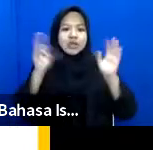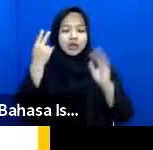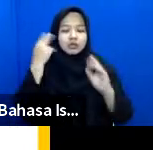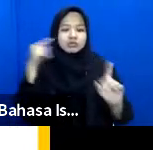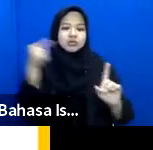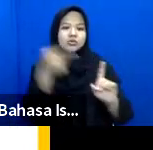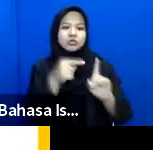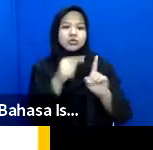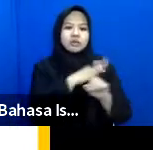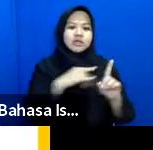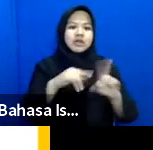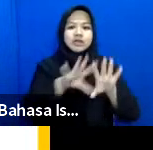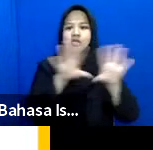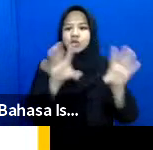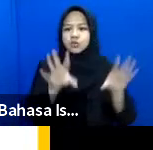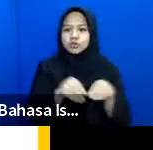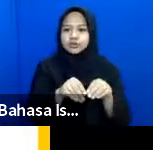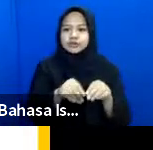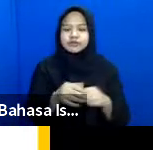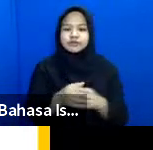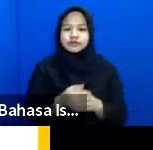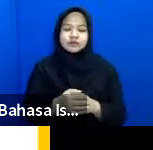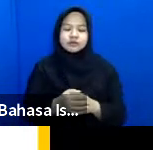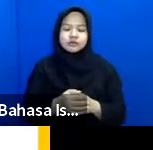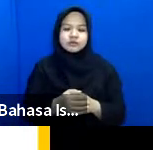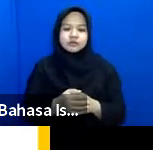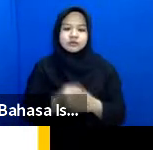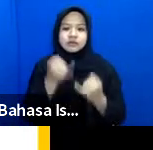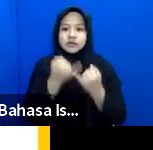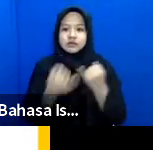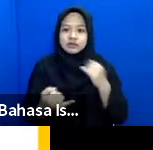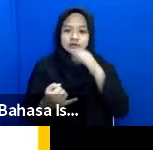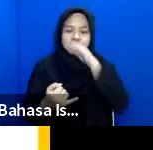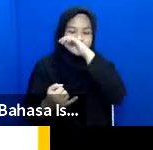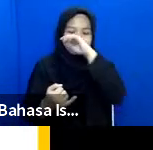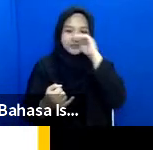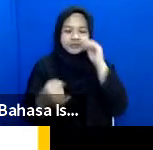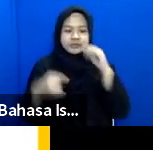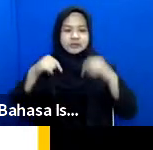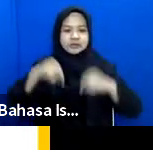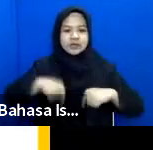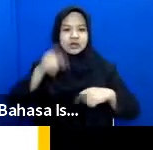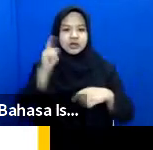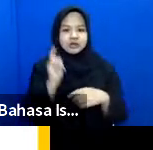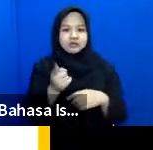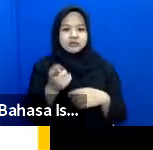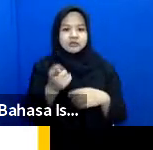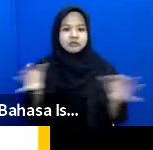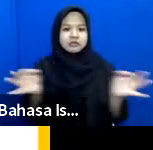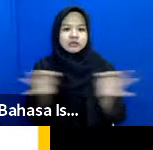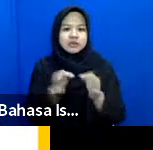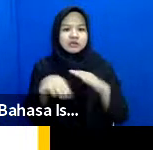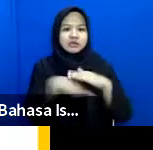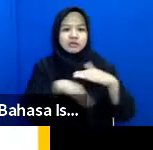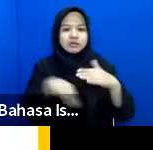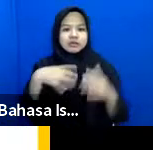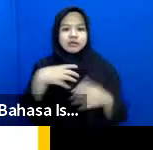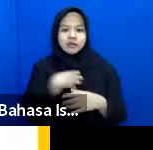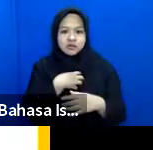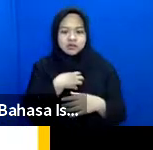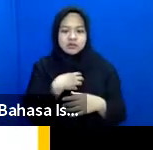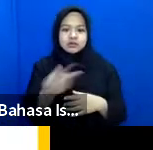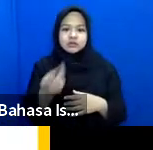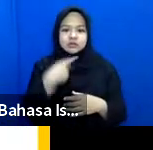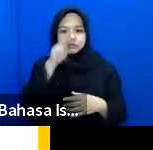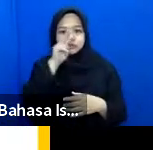menuju masyarakat yang lebih impulsif kemudian yang terakhir sekarang adalah pendekatan berbasis hak dimana